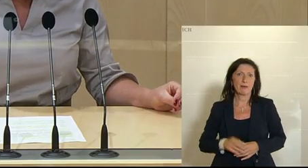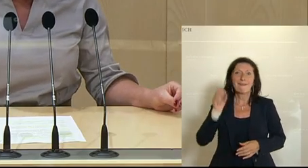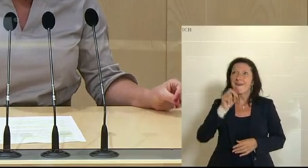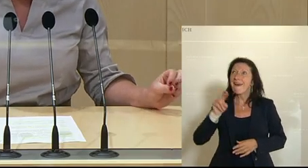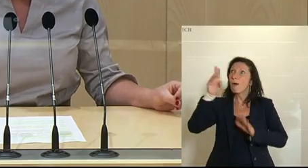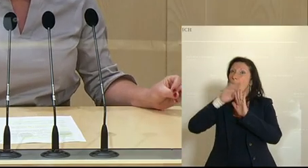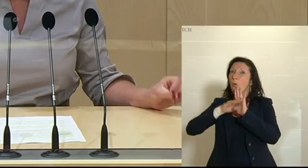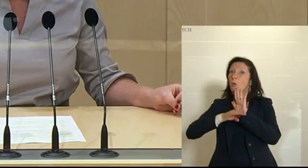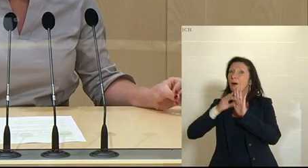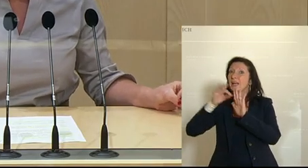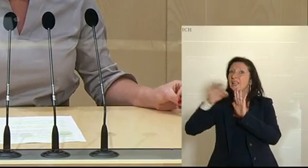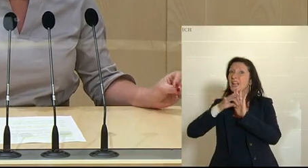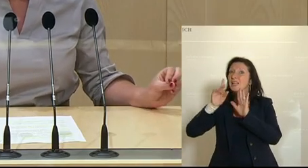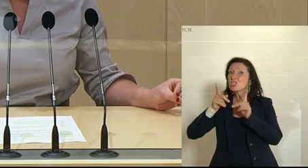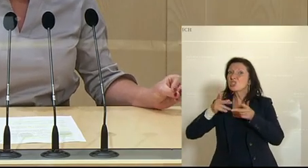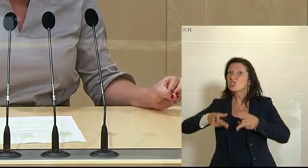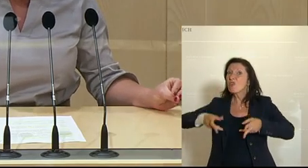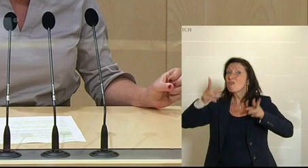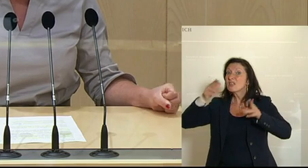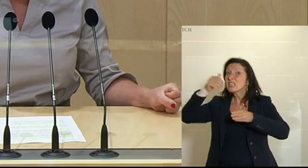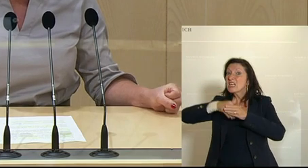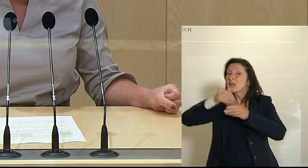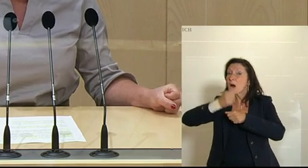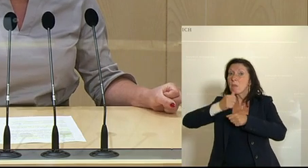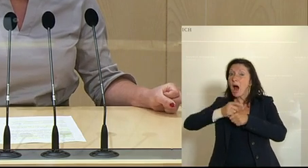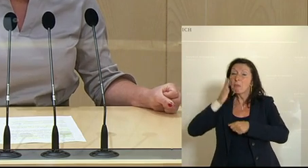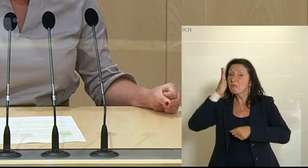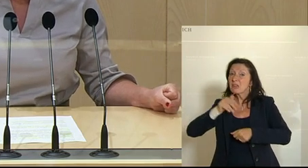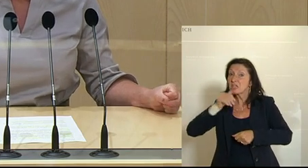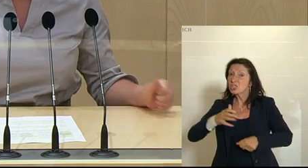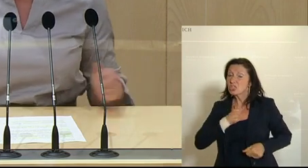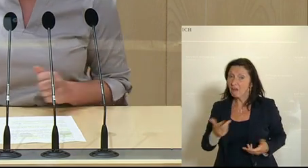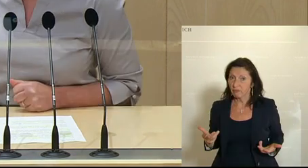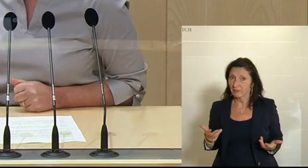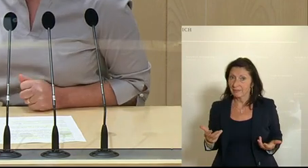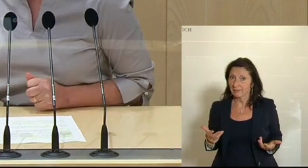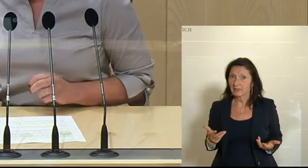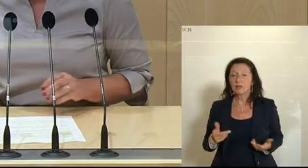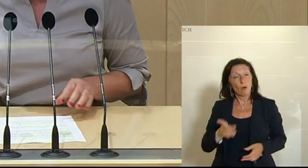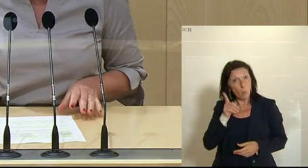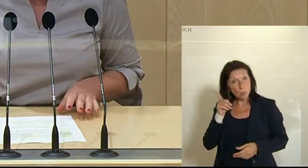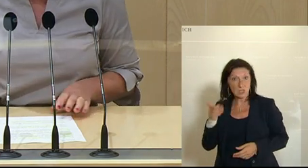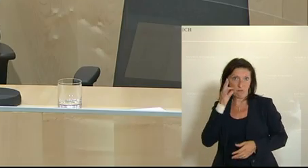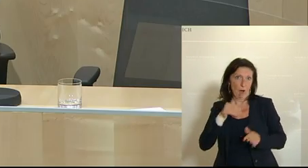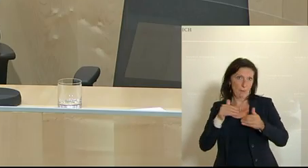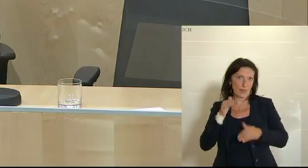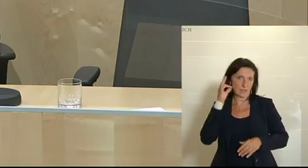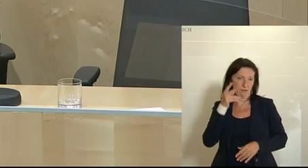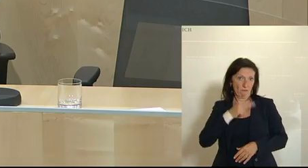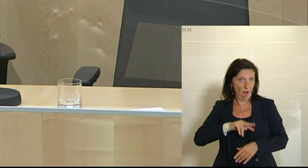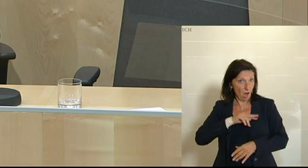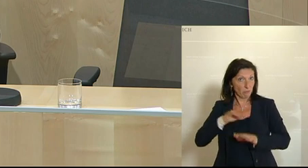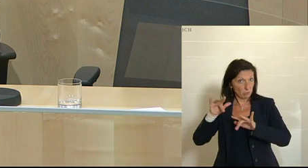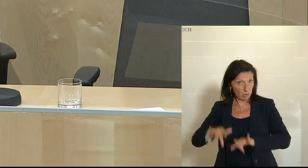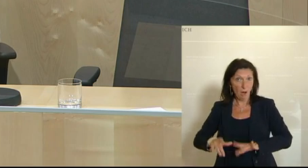EU-Richtlinie fristgerecht nicht möglich sein wird. Was heißt das? Und das ist Ihre Verantwortung, Frau Ministerin. Hohe